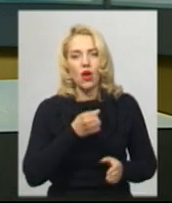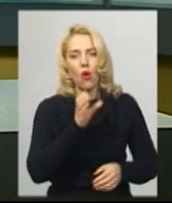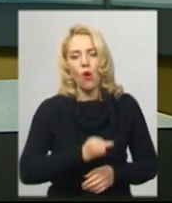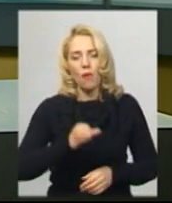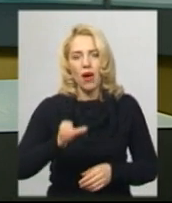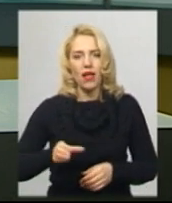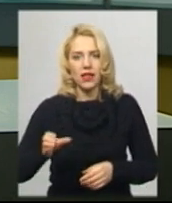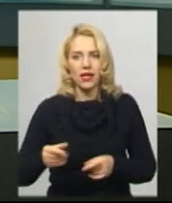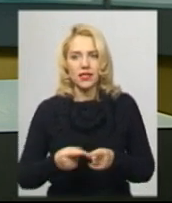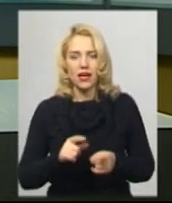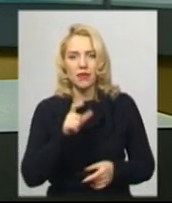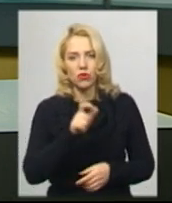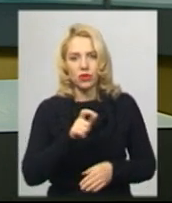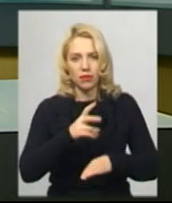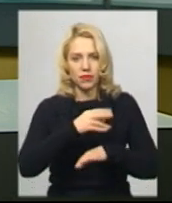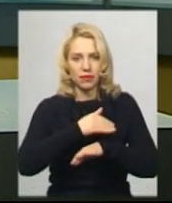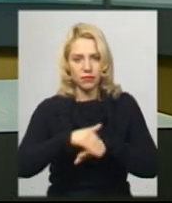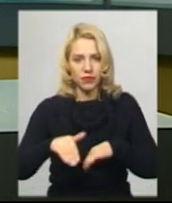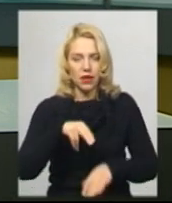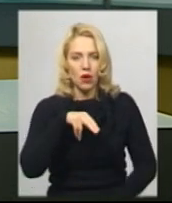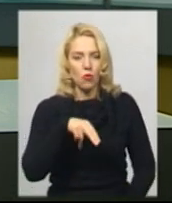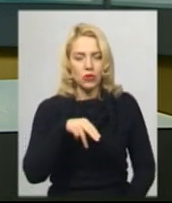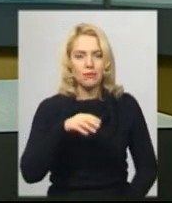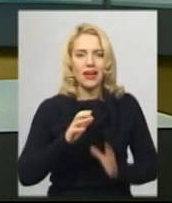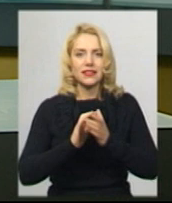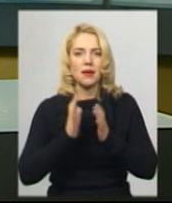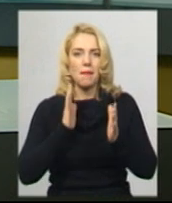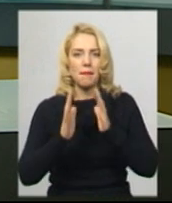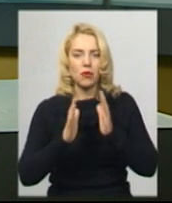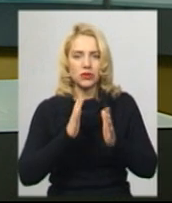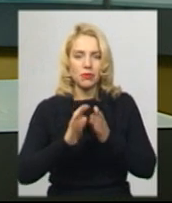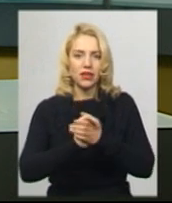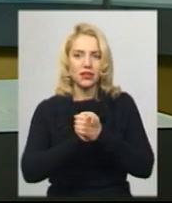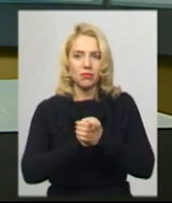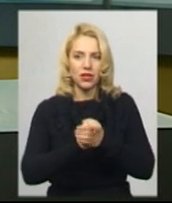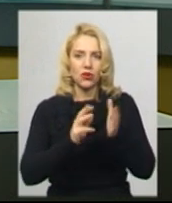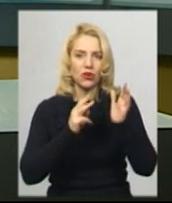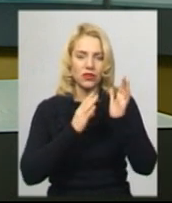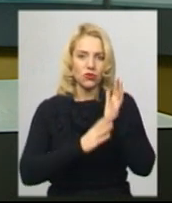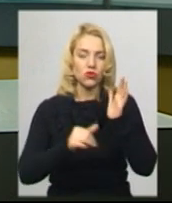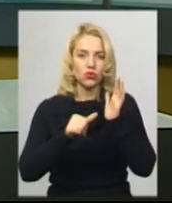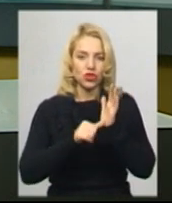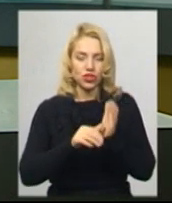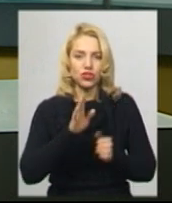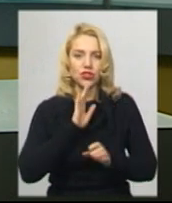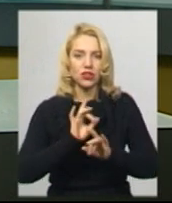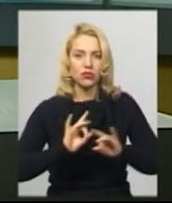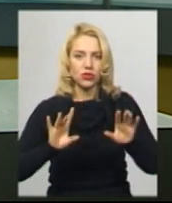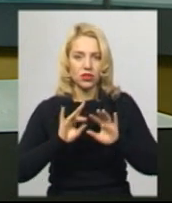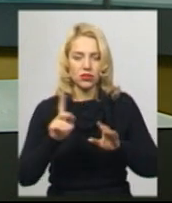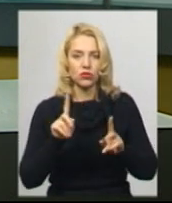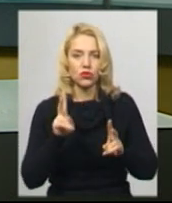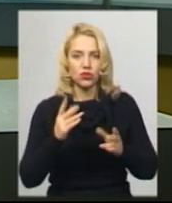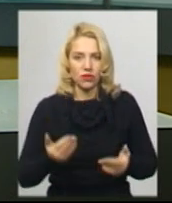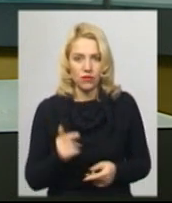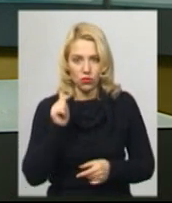Миру 86 у Хмельницькому, що у мікрорайоні, виставка. Про це повідомила хмельничанка Валентина Максимчук, яка там проживає. Подробиці в сюжеті